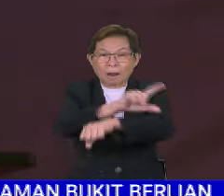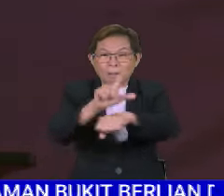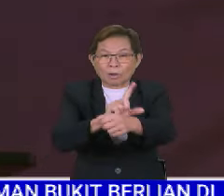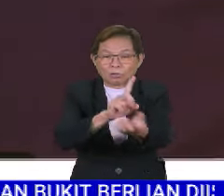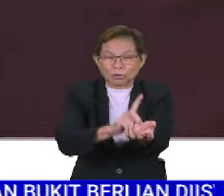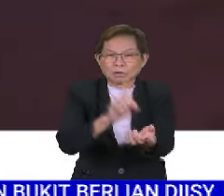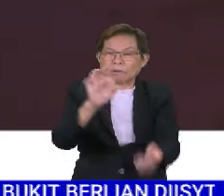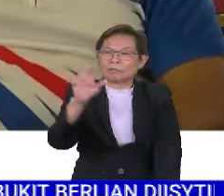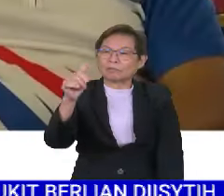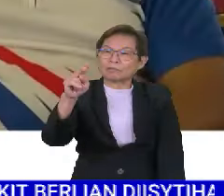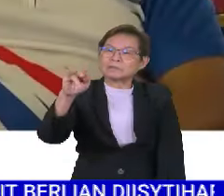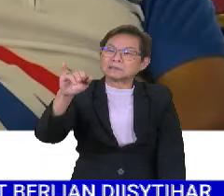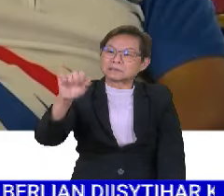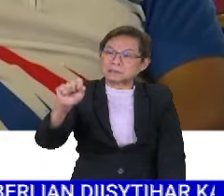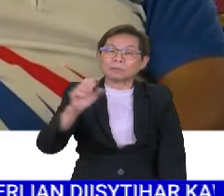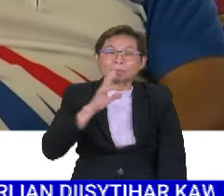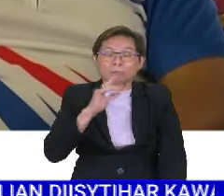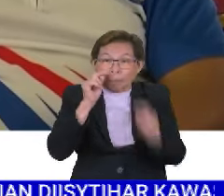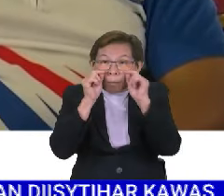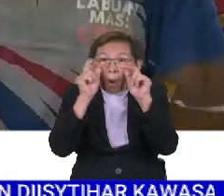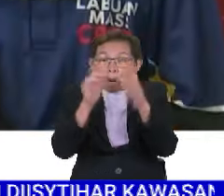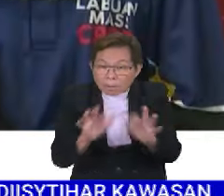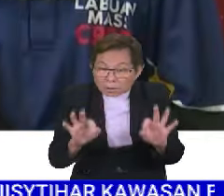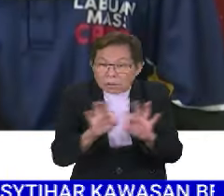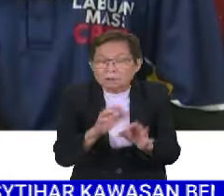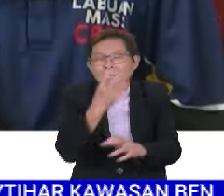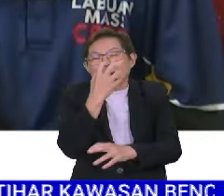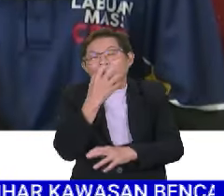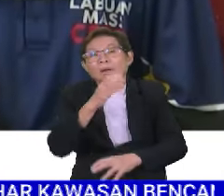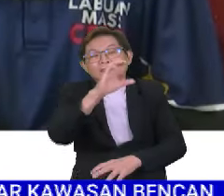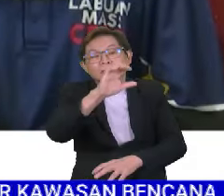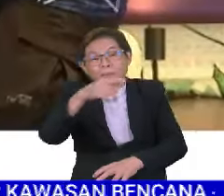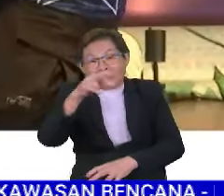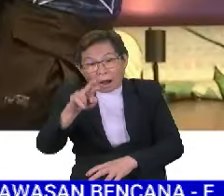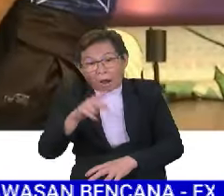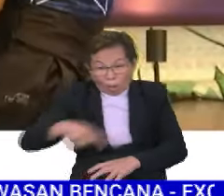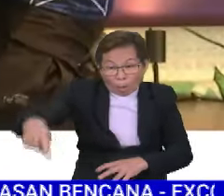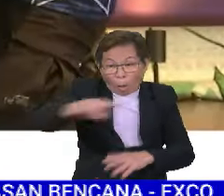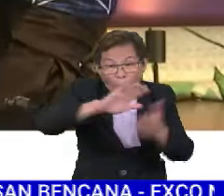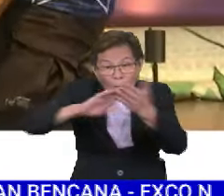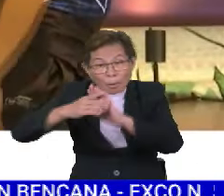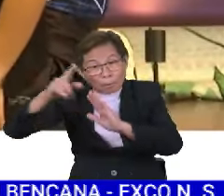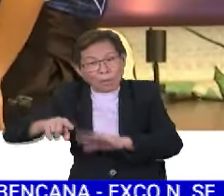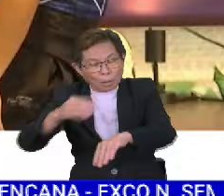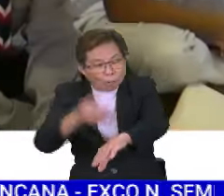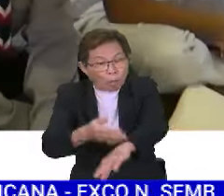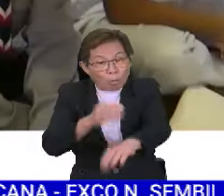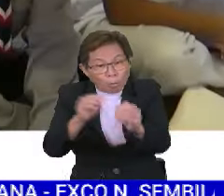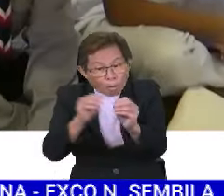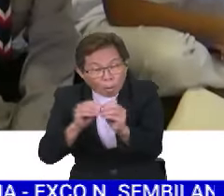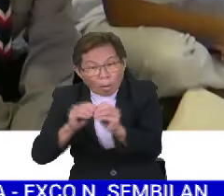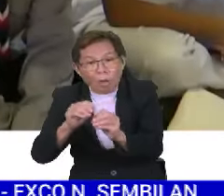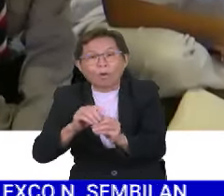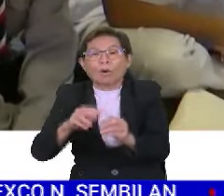Dr. Francis Paul berkata kesedaran kepentingan CPR di kalangan komuniti perlu ditingkatkan bagi menambah keyakinan orang